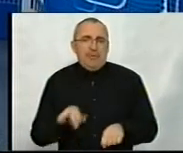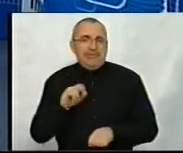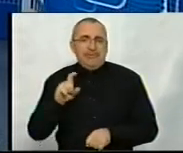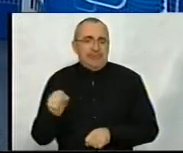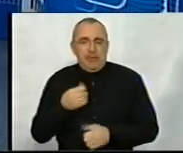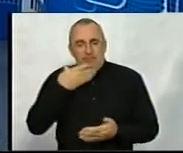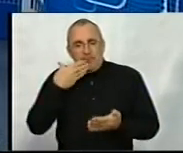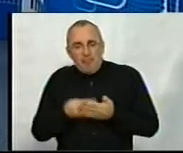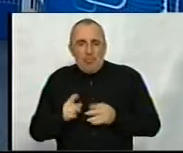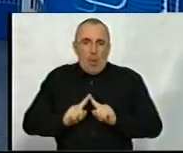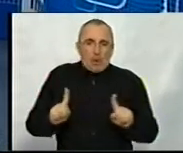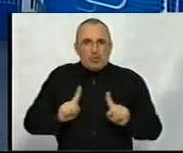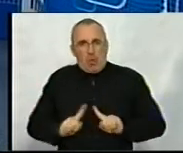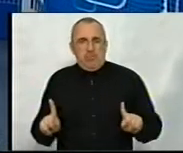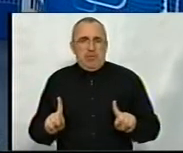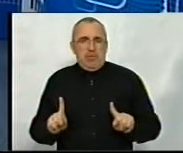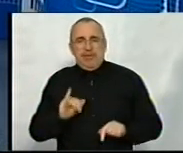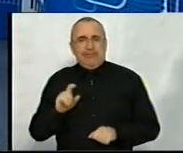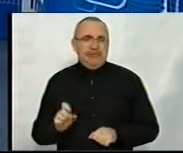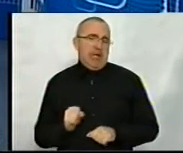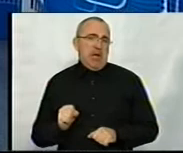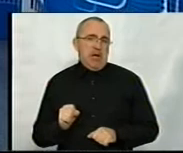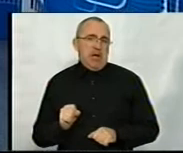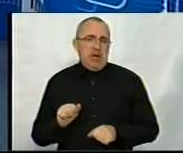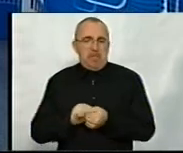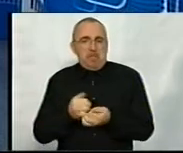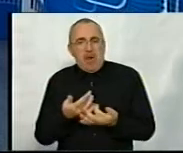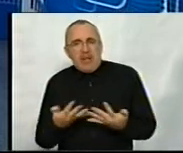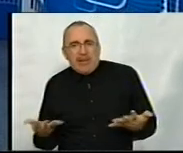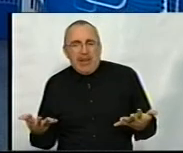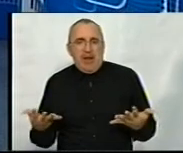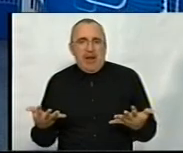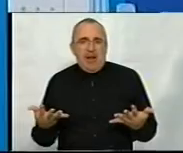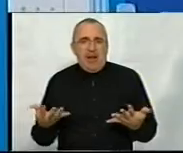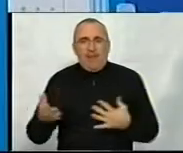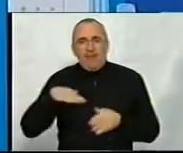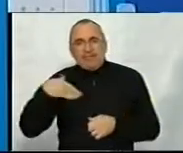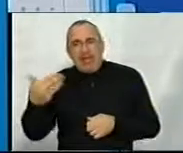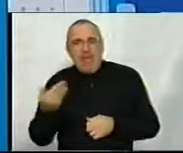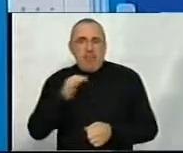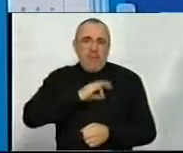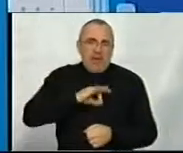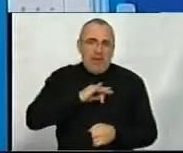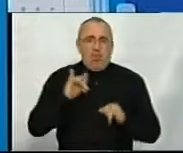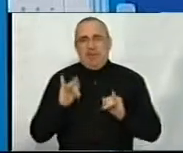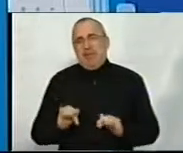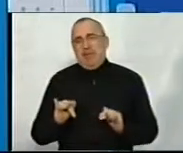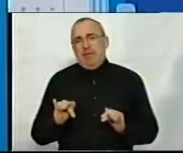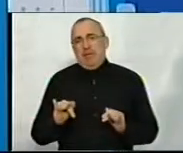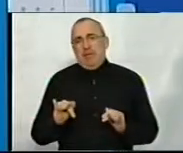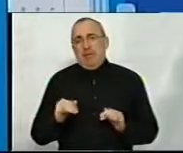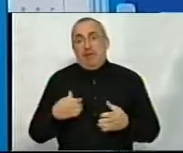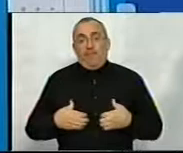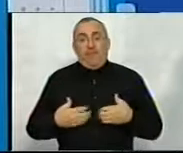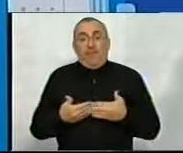індивідуальних особливостей, і за матеріальних взаємовигод, і від